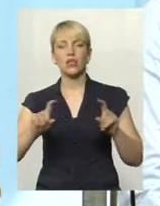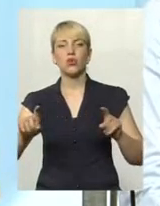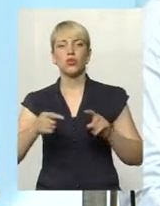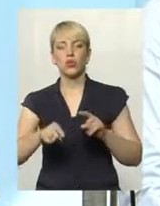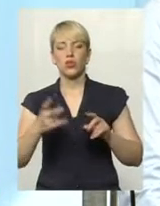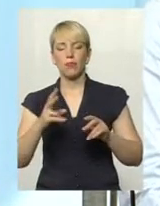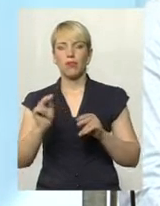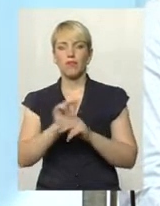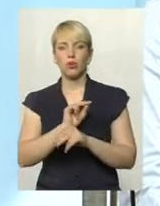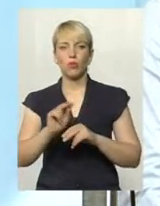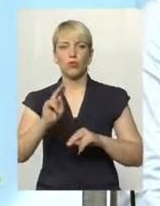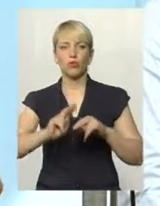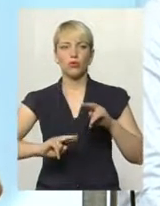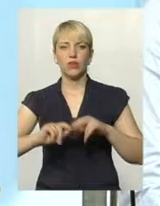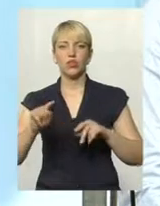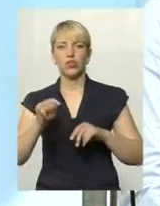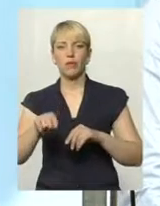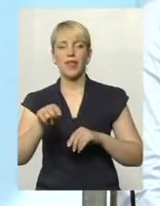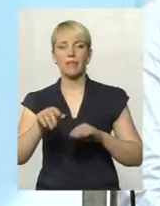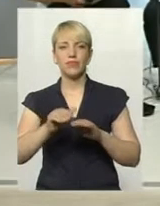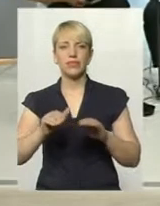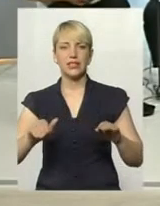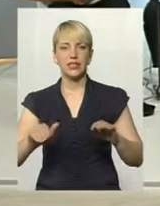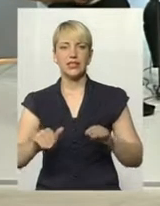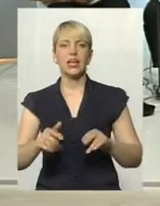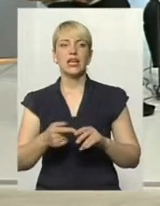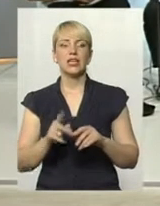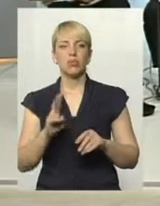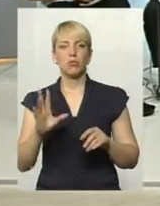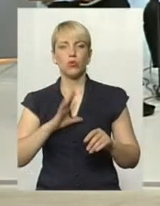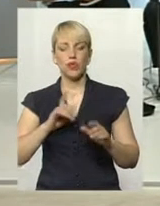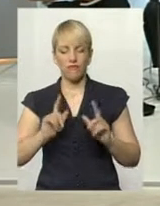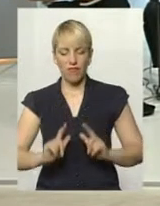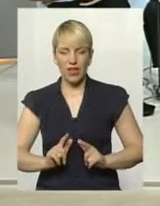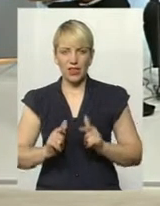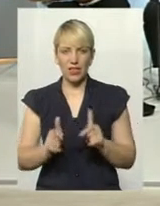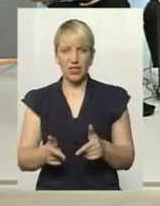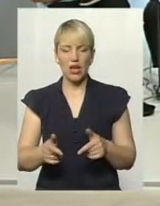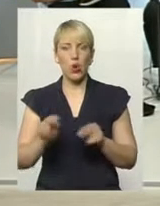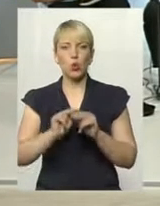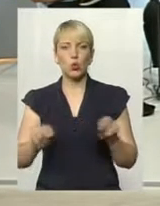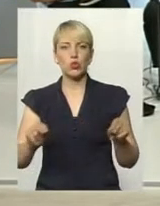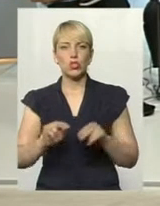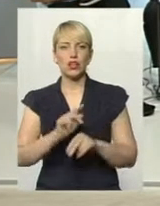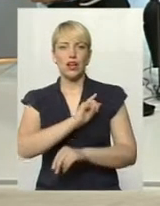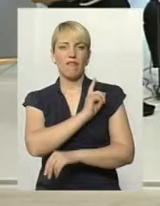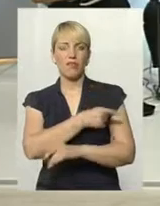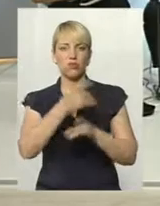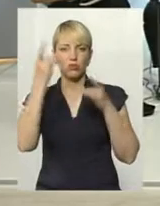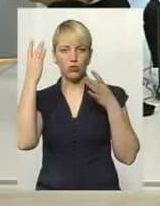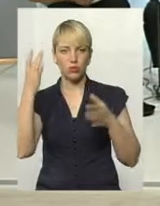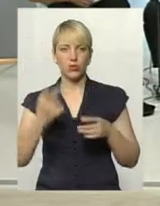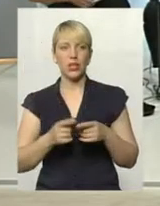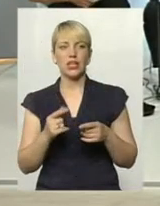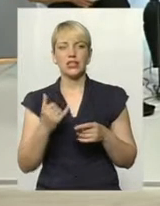відремонтувати, побудувати, щоб там дітки ввести вчителів фізкультури в дитячому садочку. Там щось планувалося, зараз не знаю, наскільки